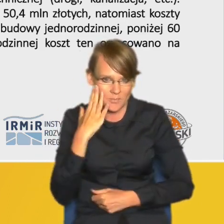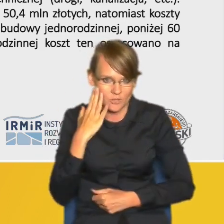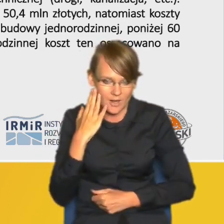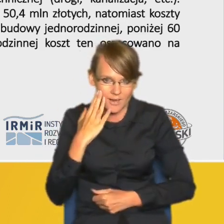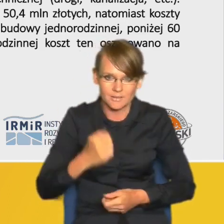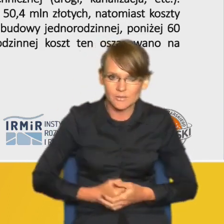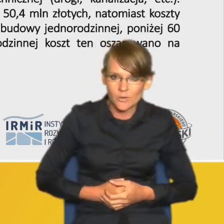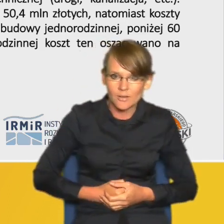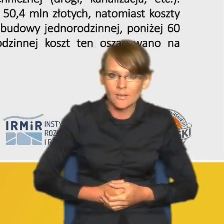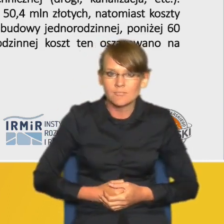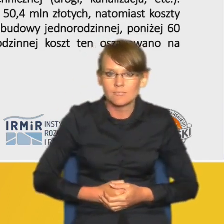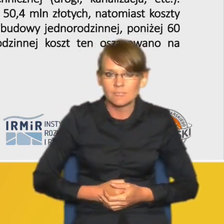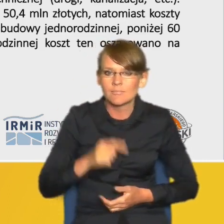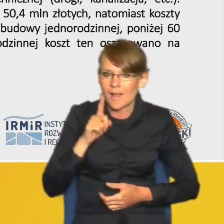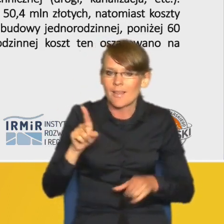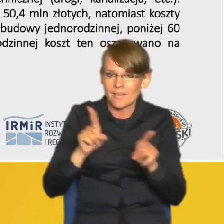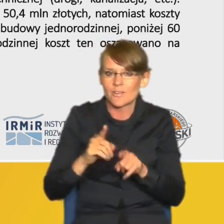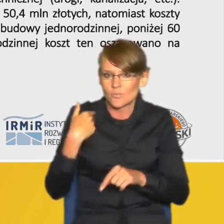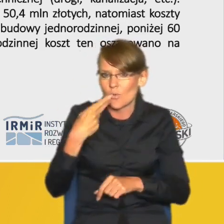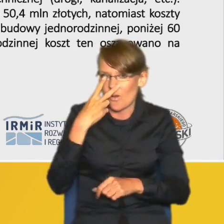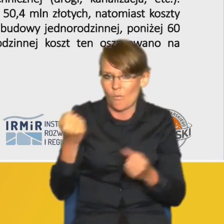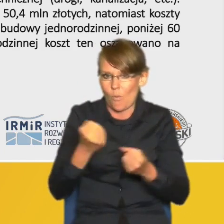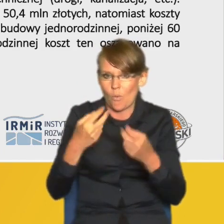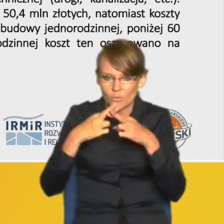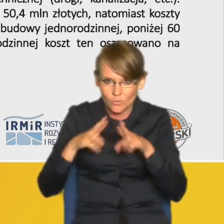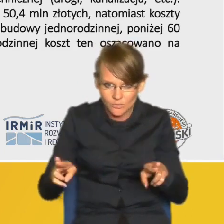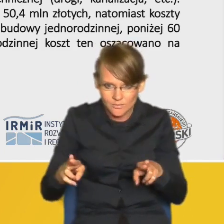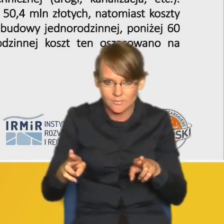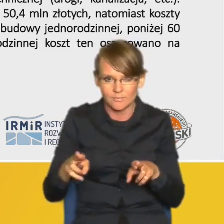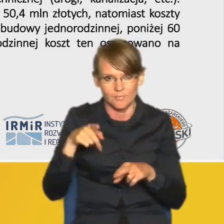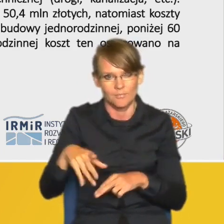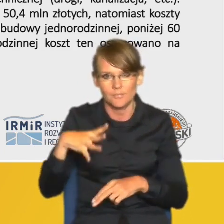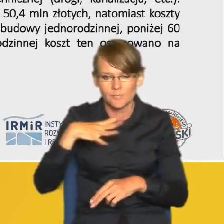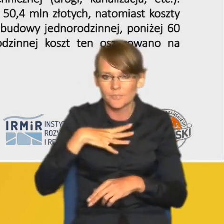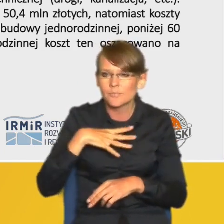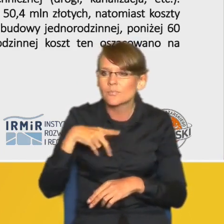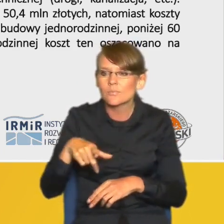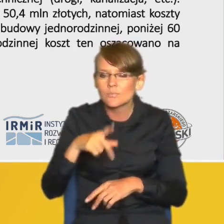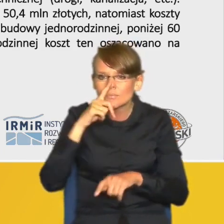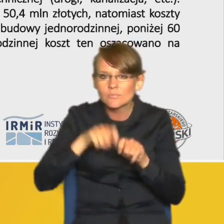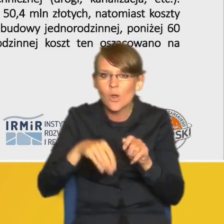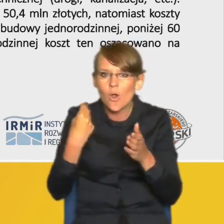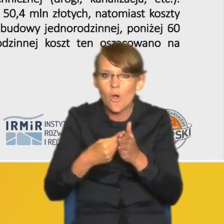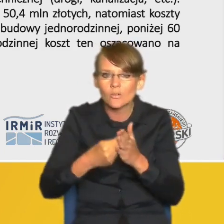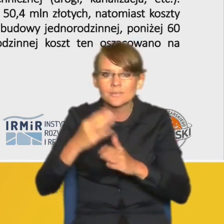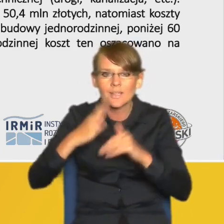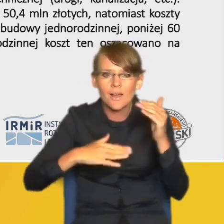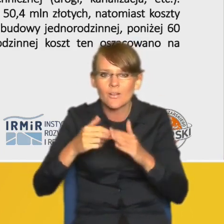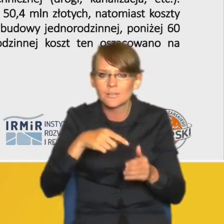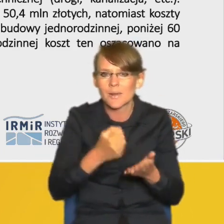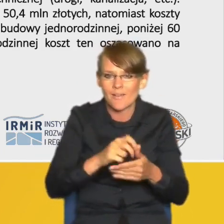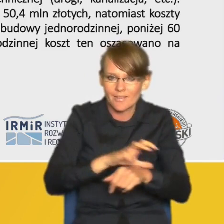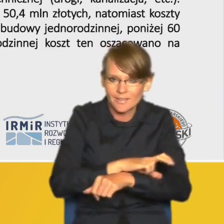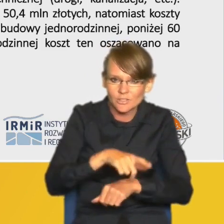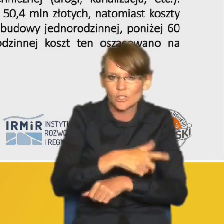natomiast wyszły nam diametralne różnice w kosztach zabudowy infrastruktury technicznej od